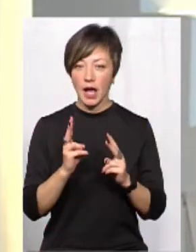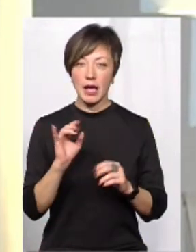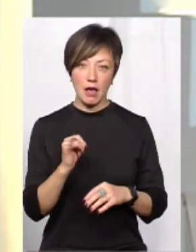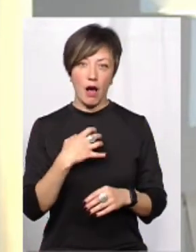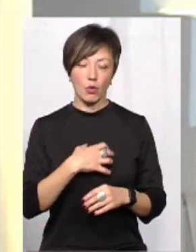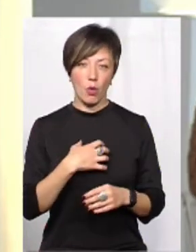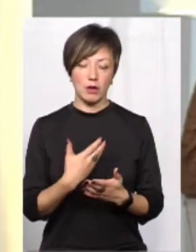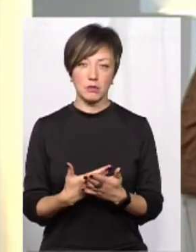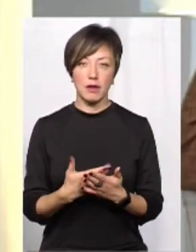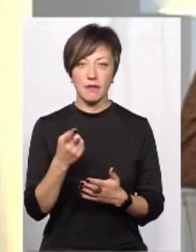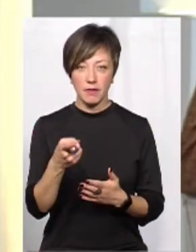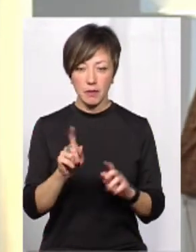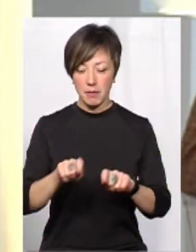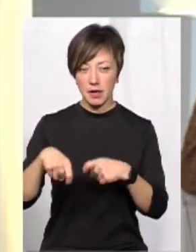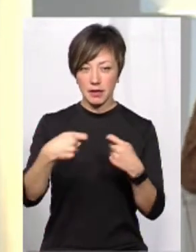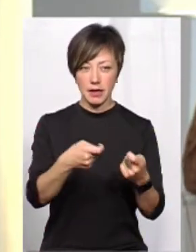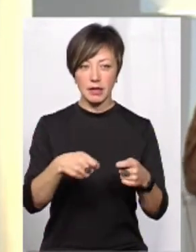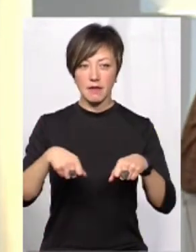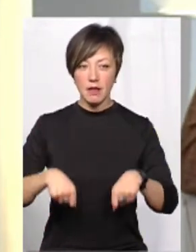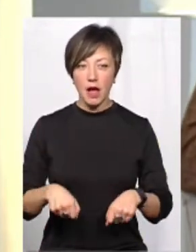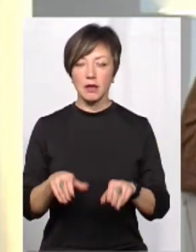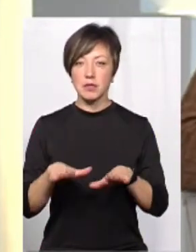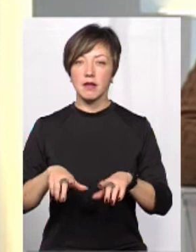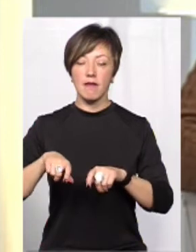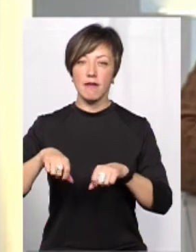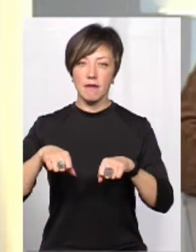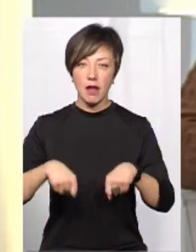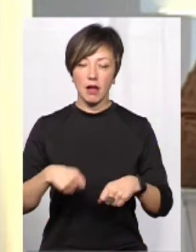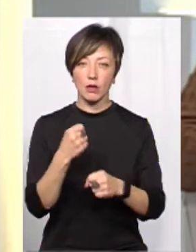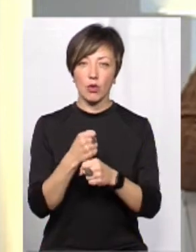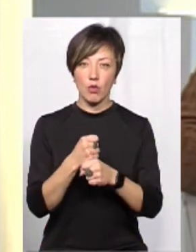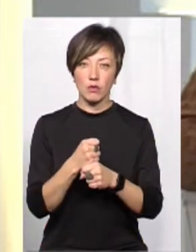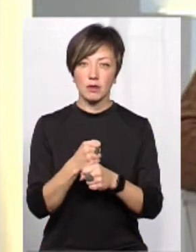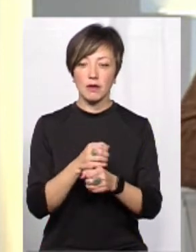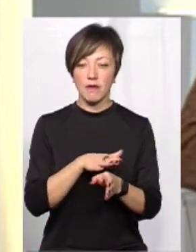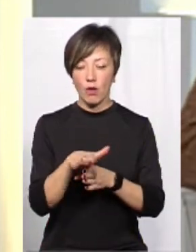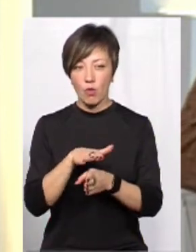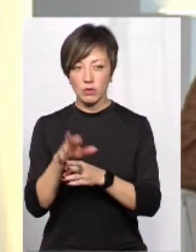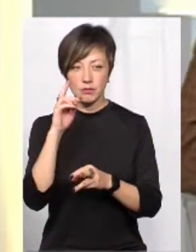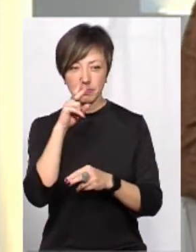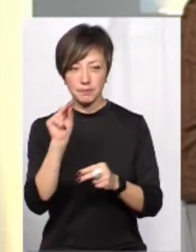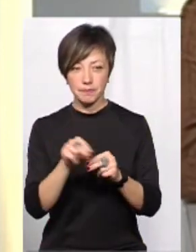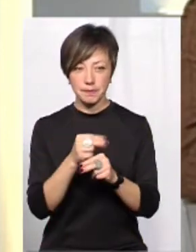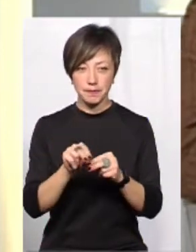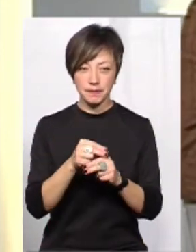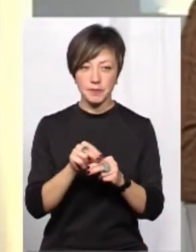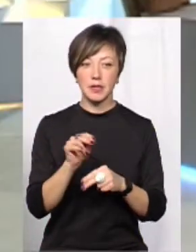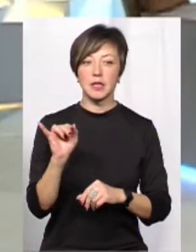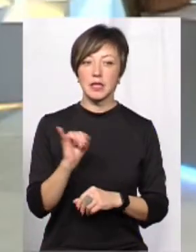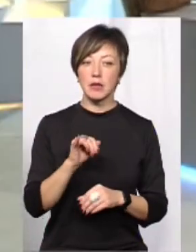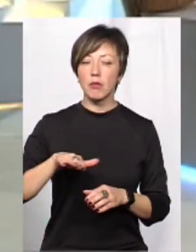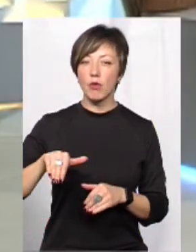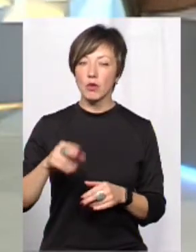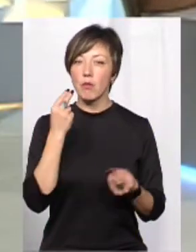актуальна, ви її передаєте місцевій владі, місцева влада робить роботу над помилками, називаємо це так, і